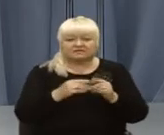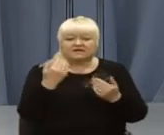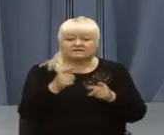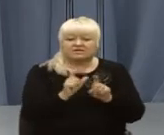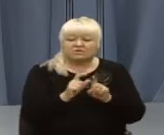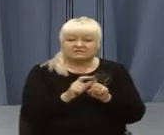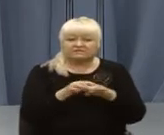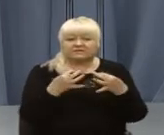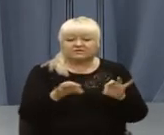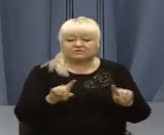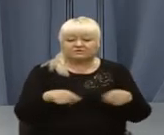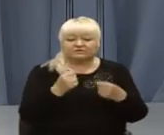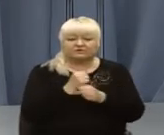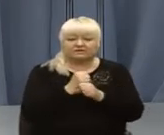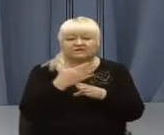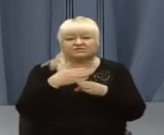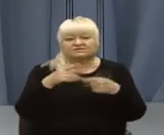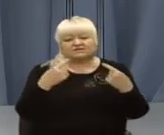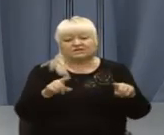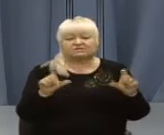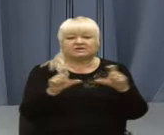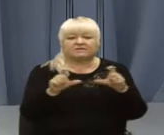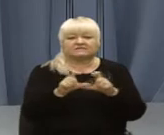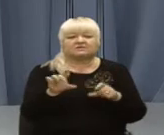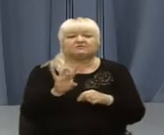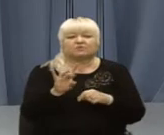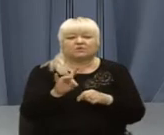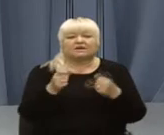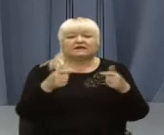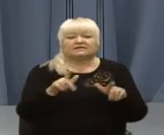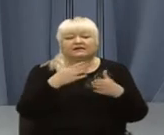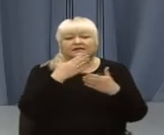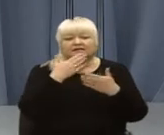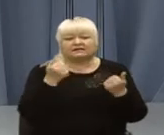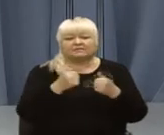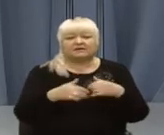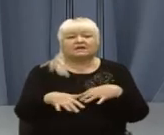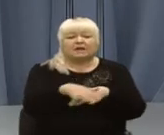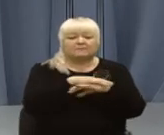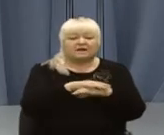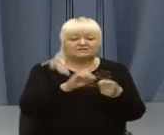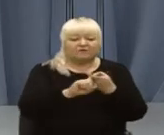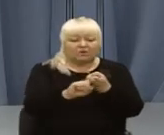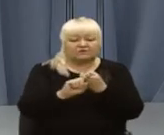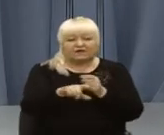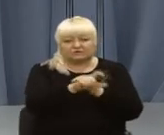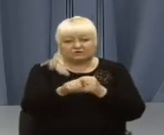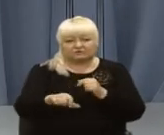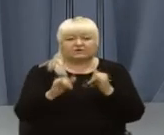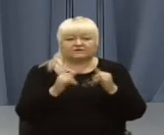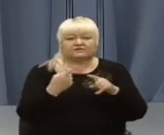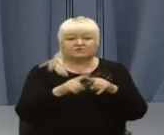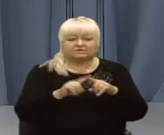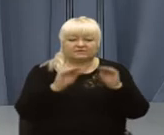його словами, дозволять відновити роботу і частині інших магазинів у Другобичі, де немає масового контакту людей. Для цього підприємцям треба